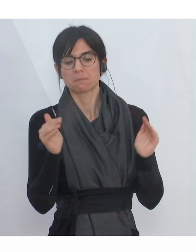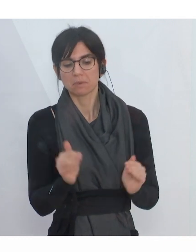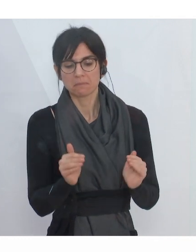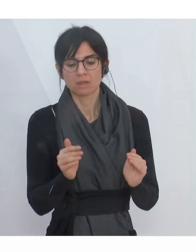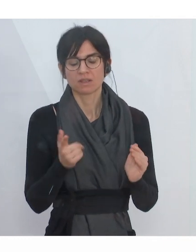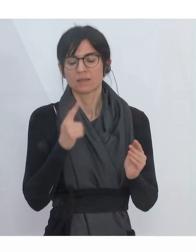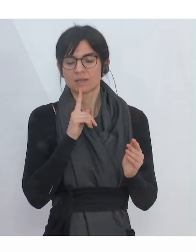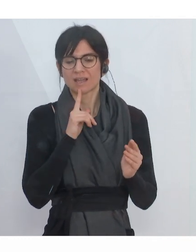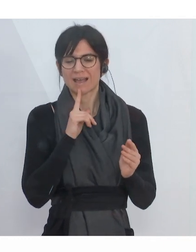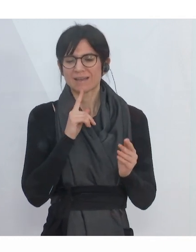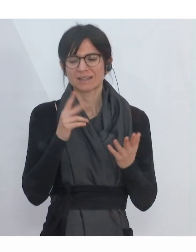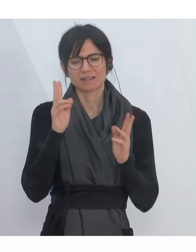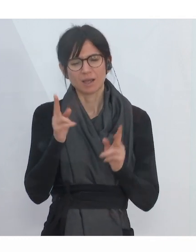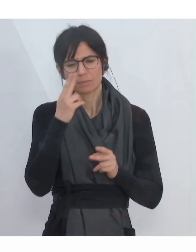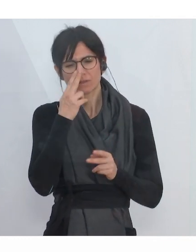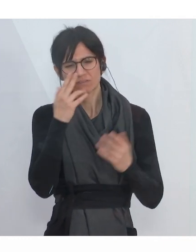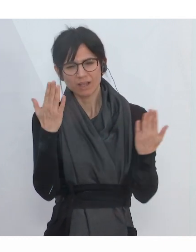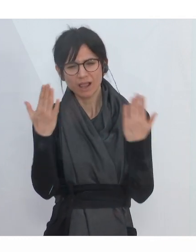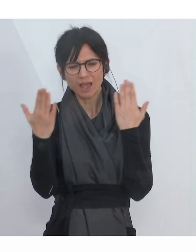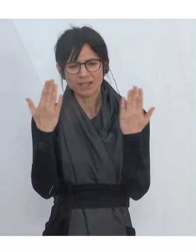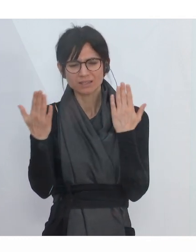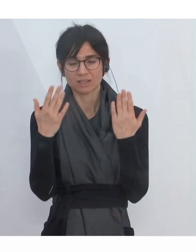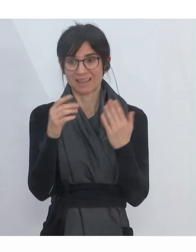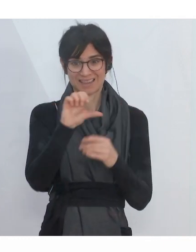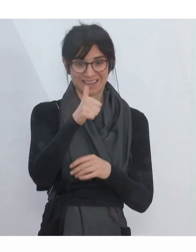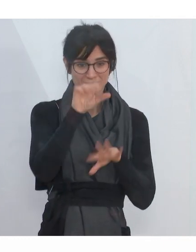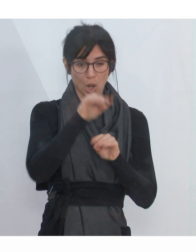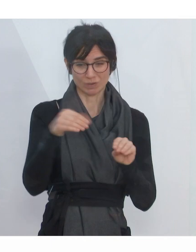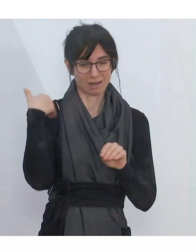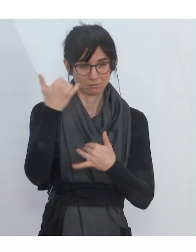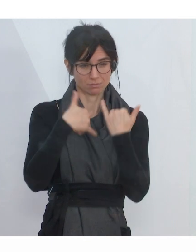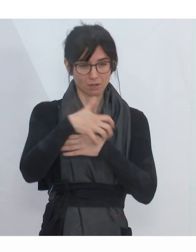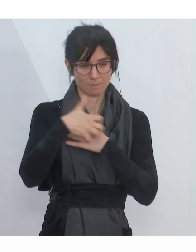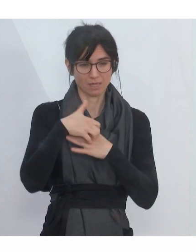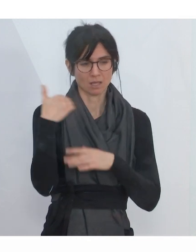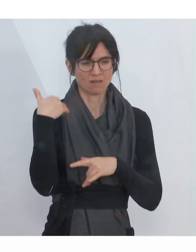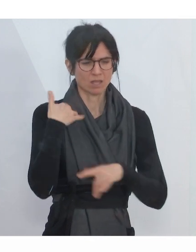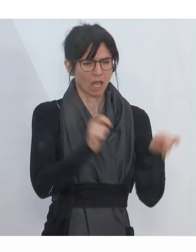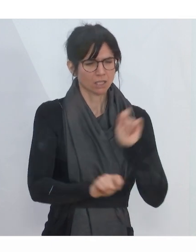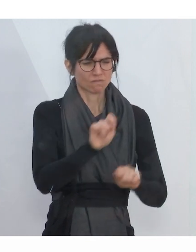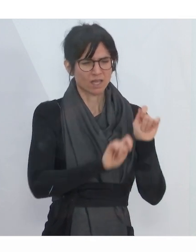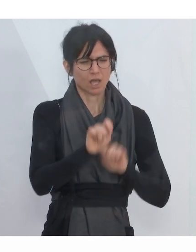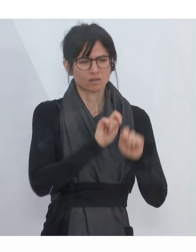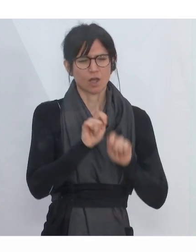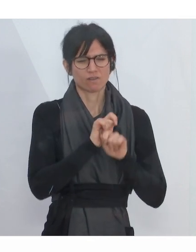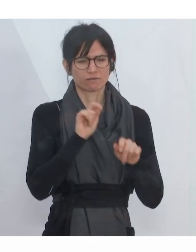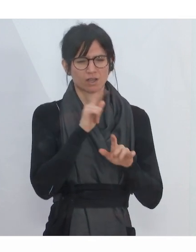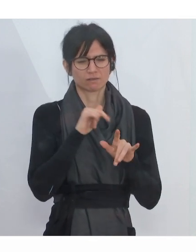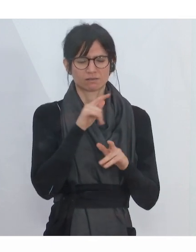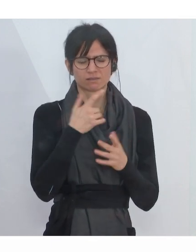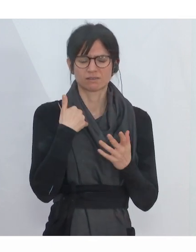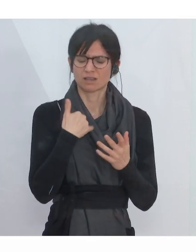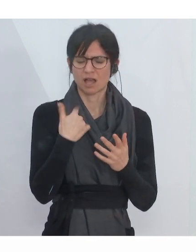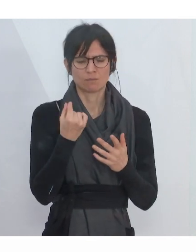letzten Jahr zu sehen. Und Sie wissen, in der Woche vor dem ersten Lockdown hat es massive Hamsterkäufe gegeben. Und dadurch ist